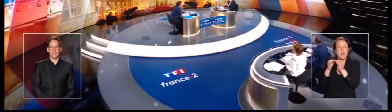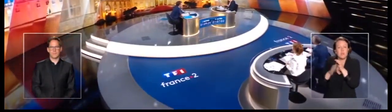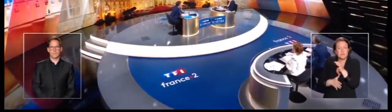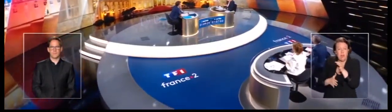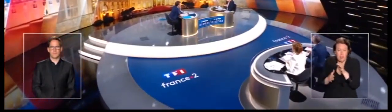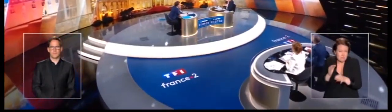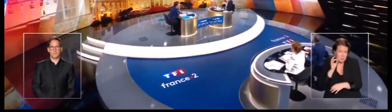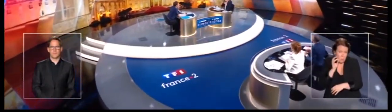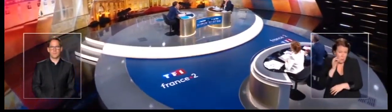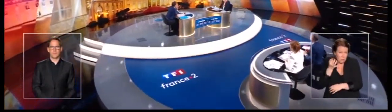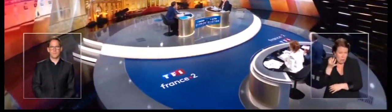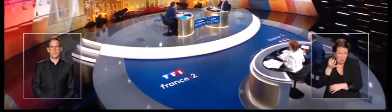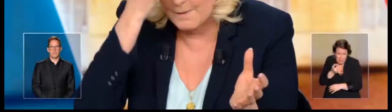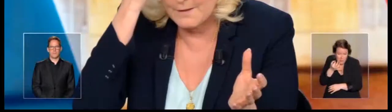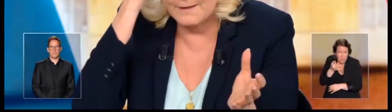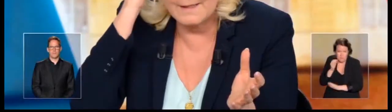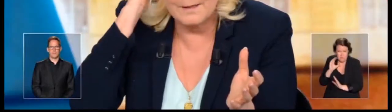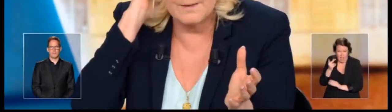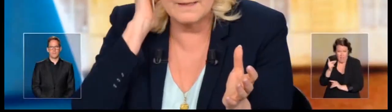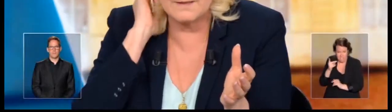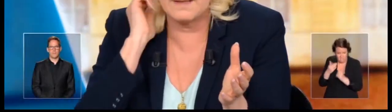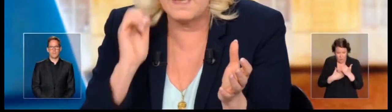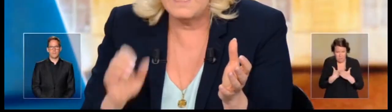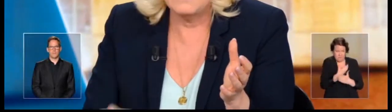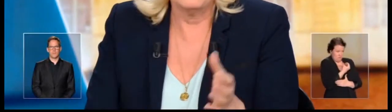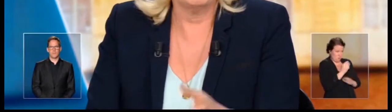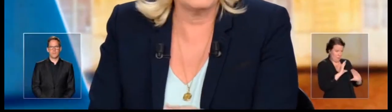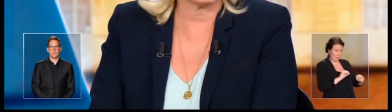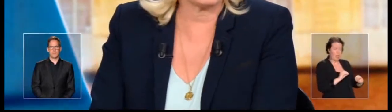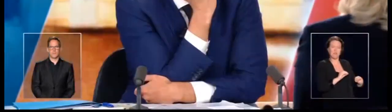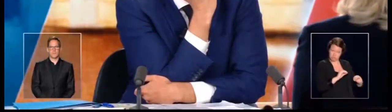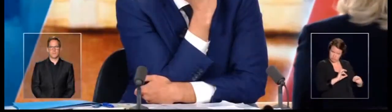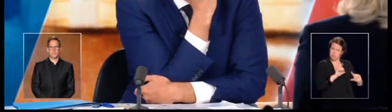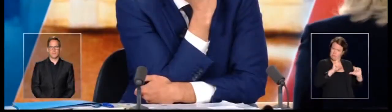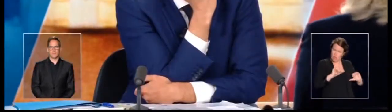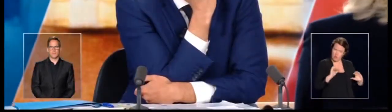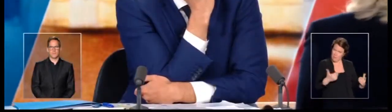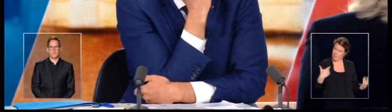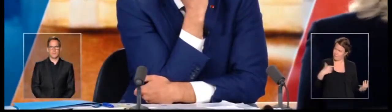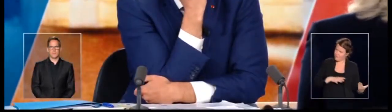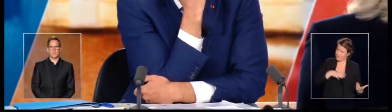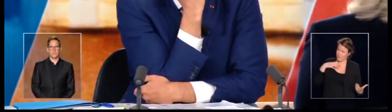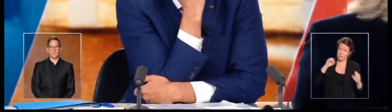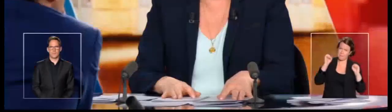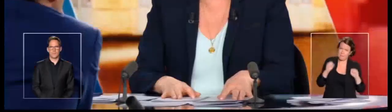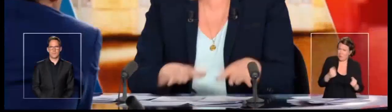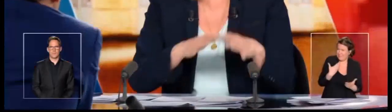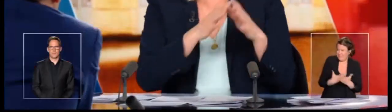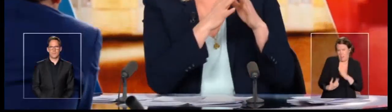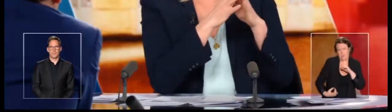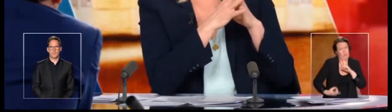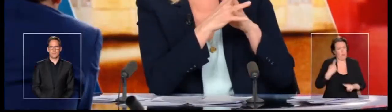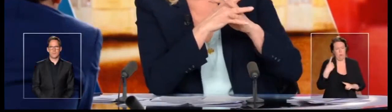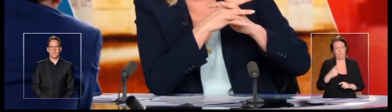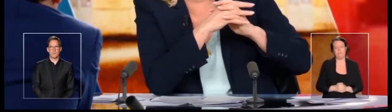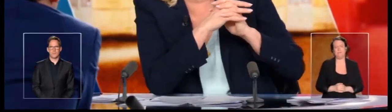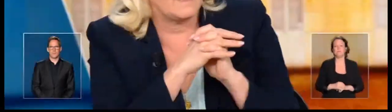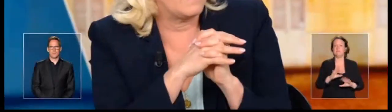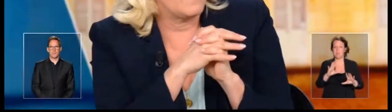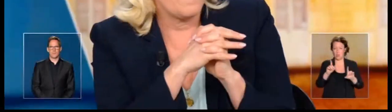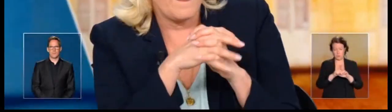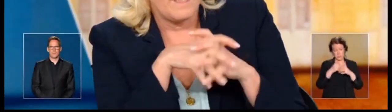nationale. Les courants minoritaires doivent pouvoir être représentés à'Assemblée nationale. Mais je souhaite également, et je le dis, faire une révision